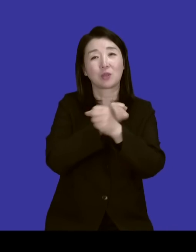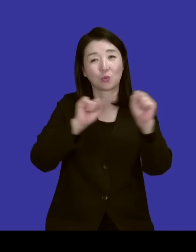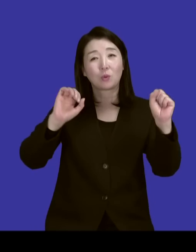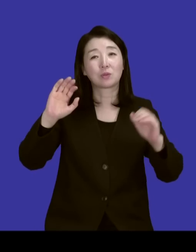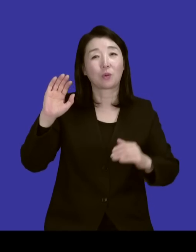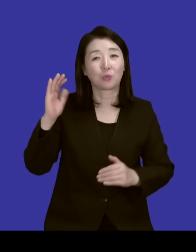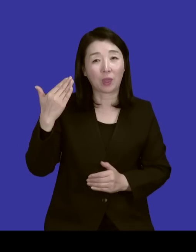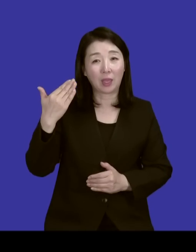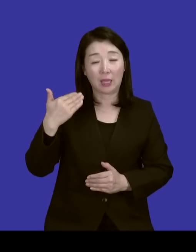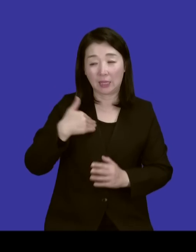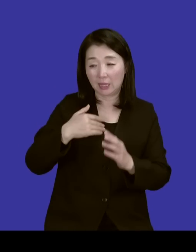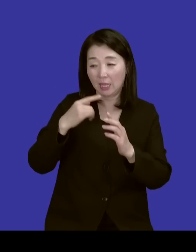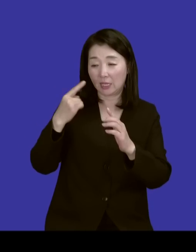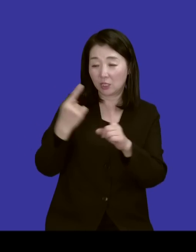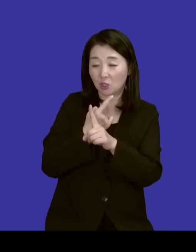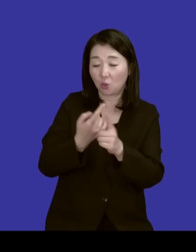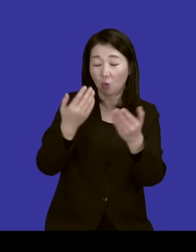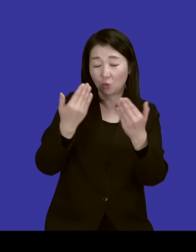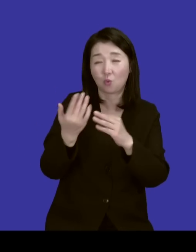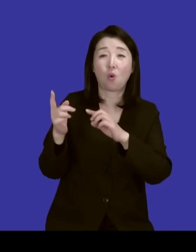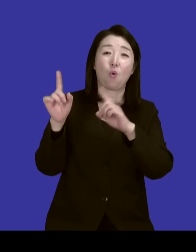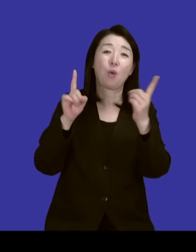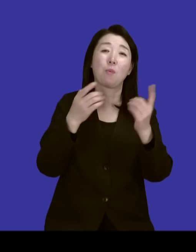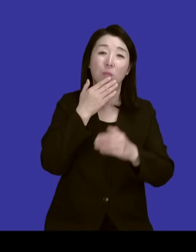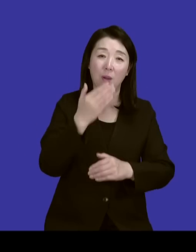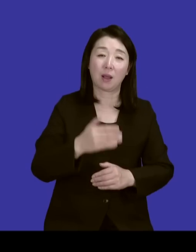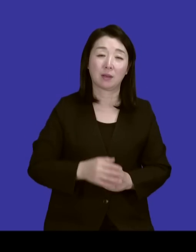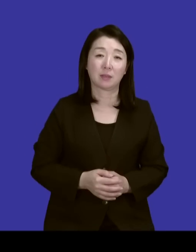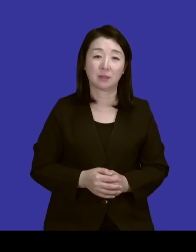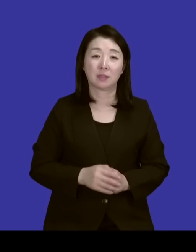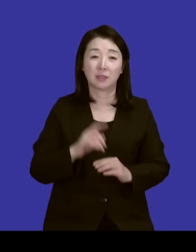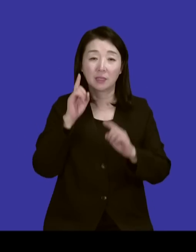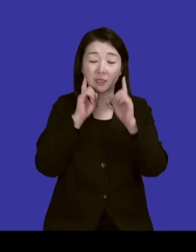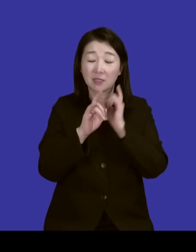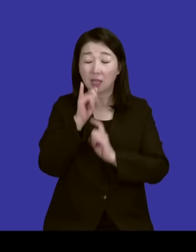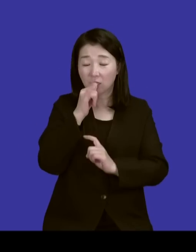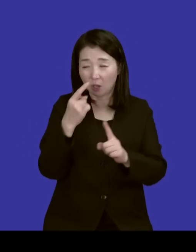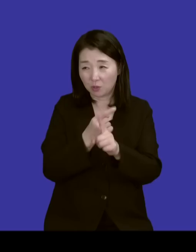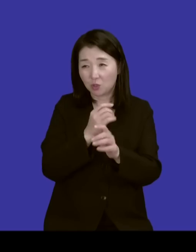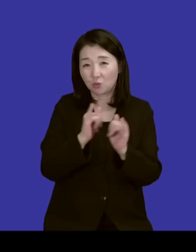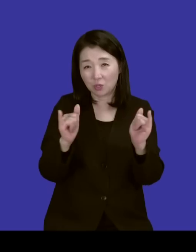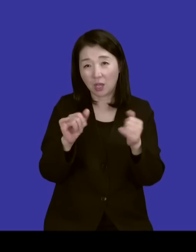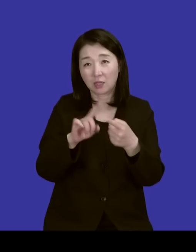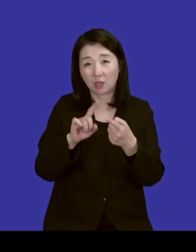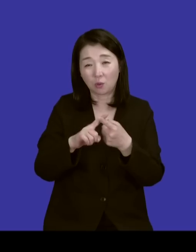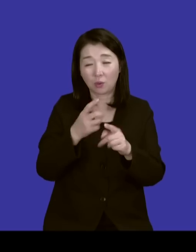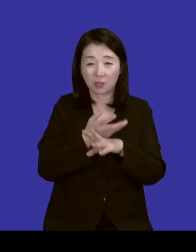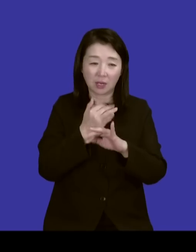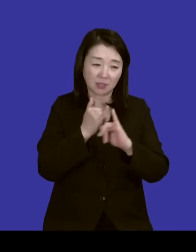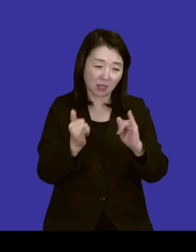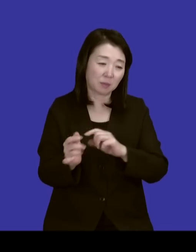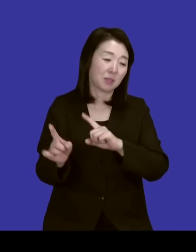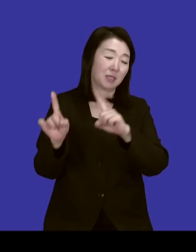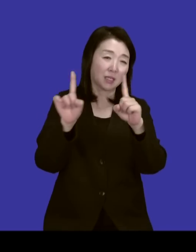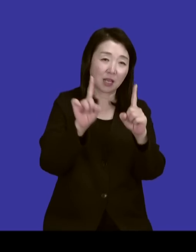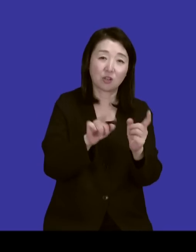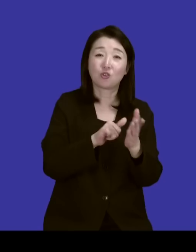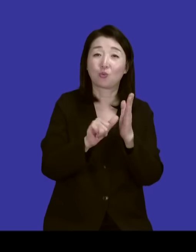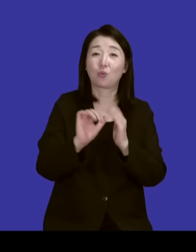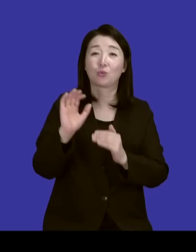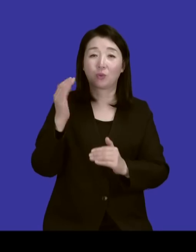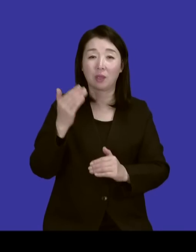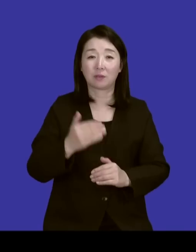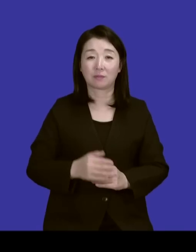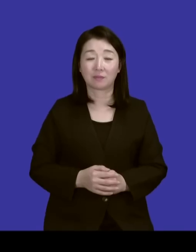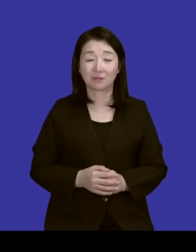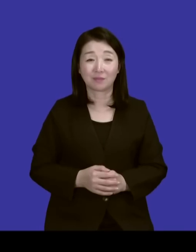용서는 나를 치료하고 나를 회복시켜주고 상처입은 치유자로서 타인을 또 살리는 도구가 된다. 목사님 이제